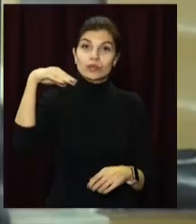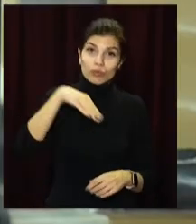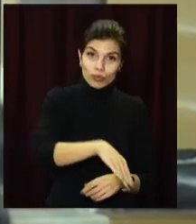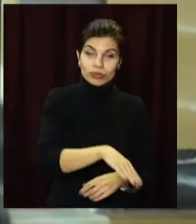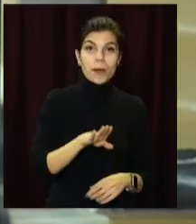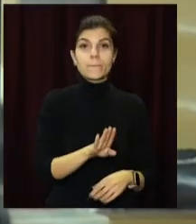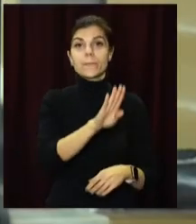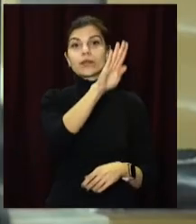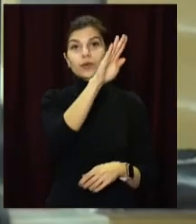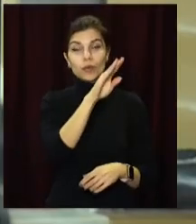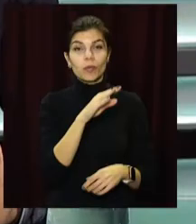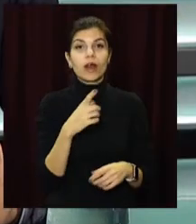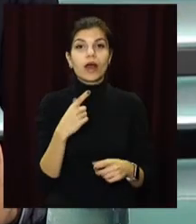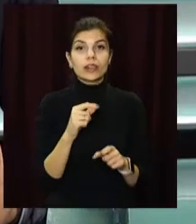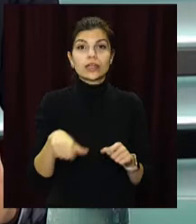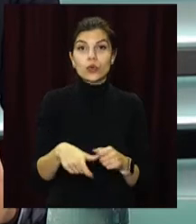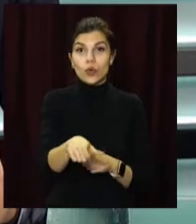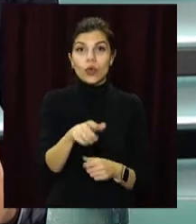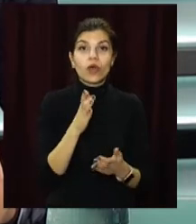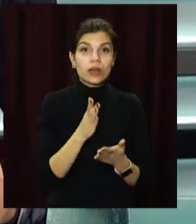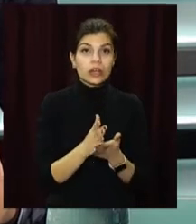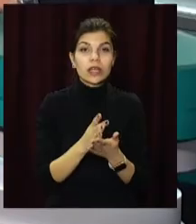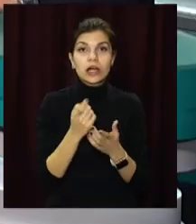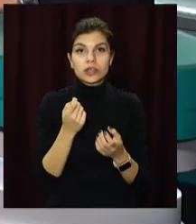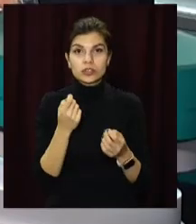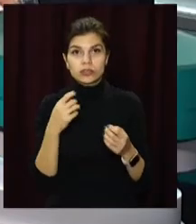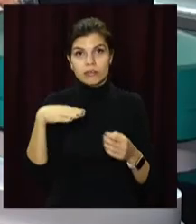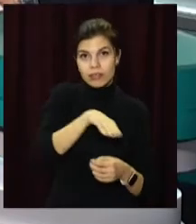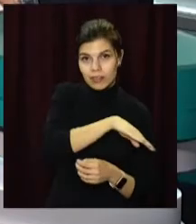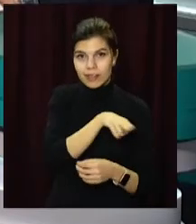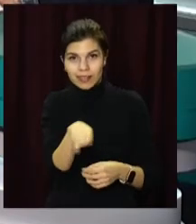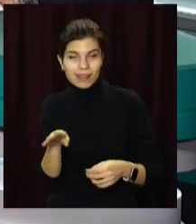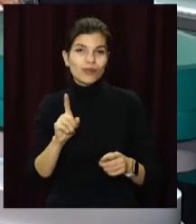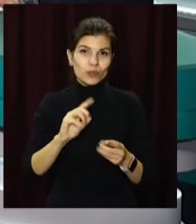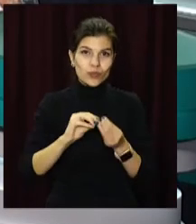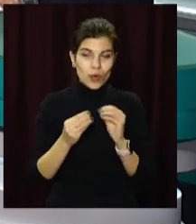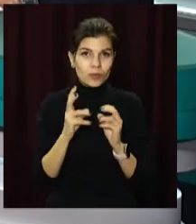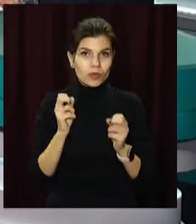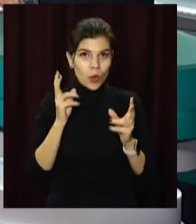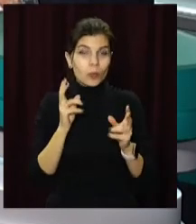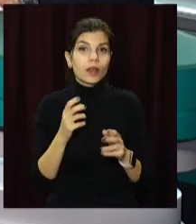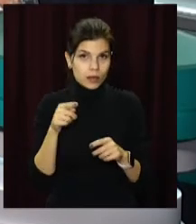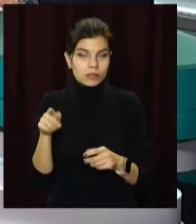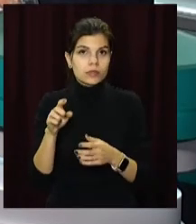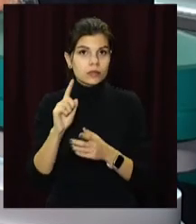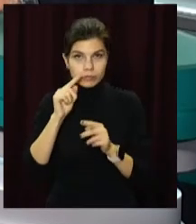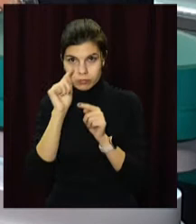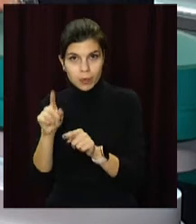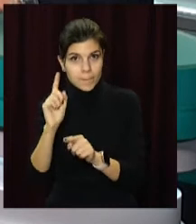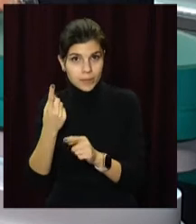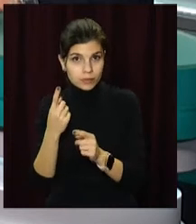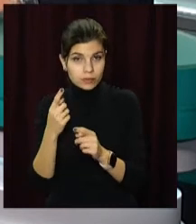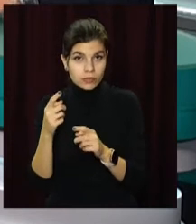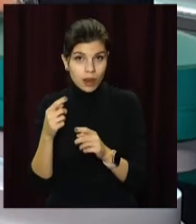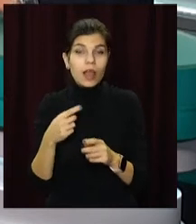підйомах, на дорогах, які мають певний ухил. Наразі, звичайно, більше техніки працює на тротуарах,